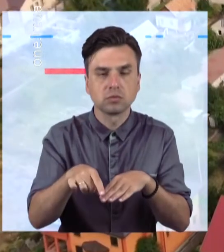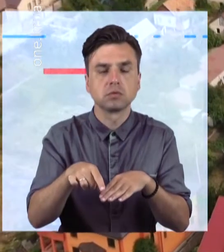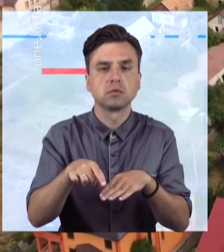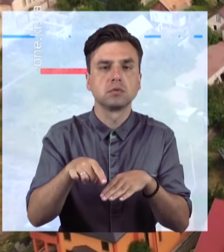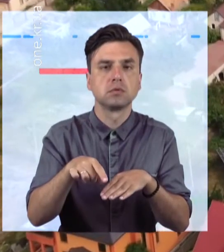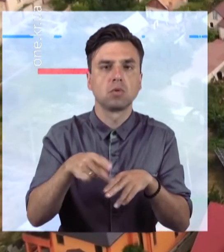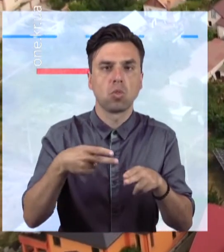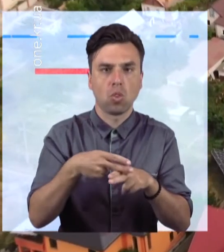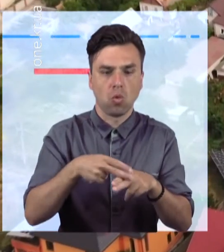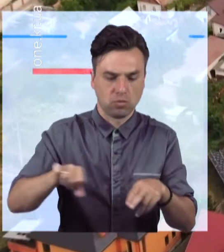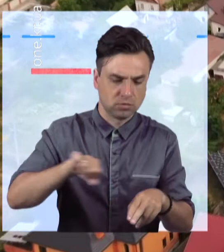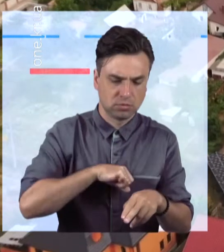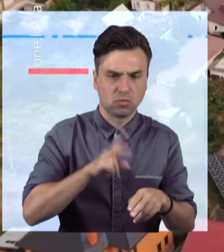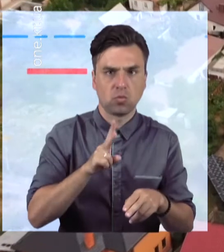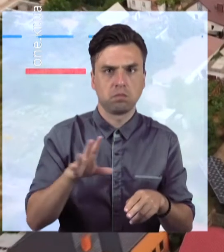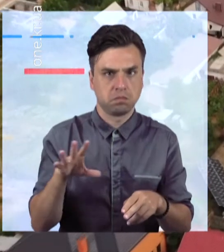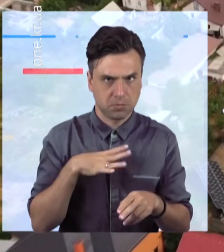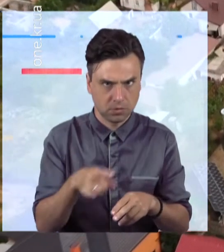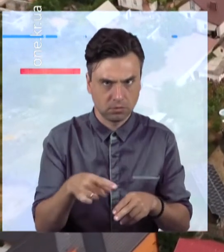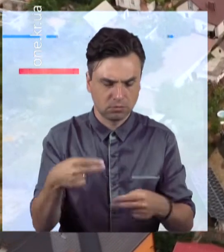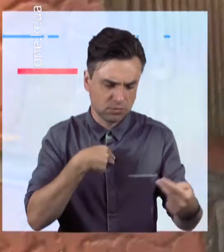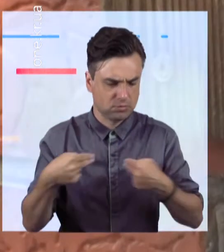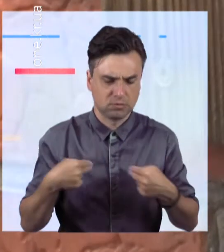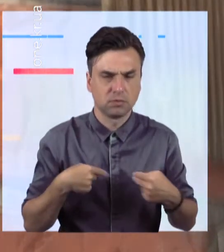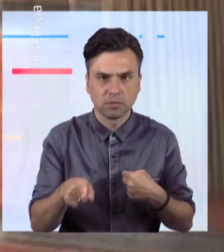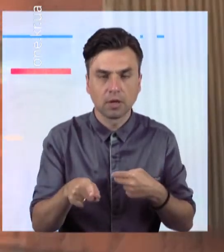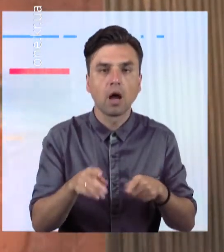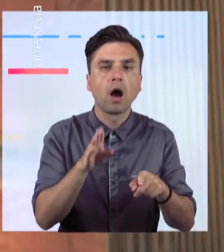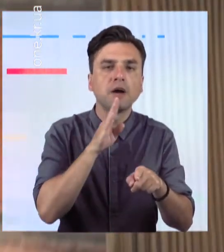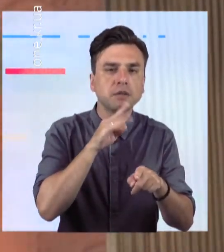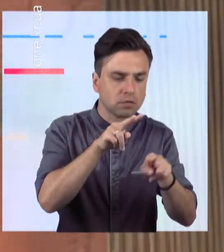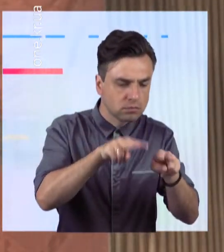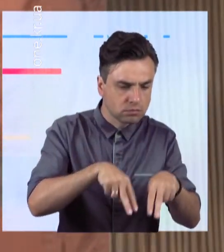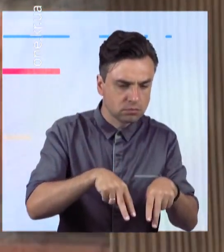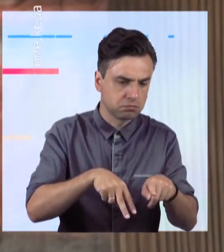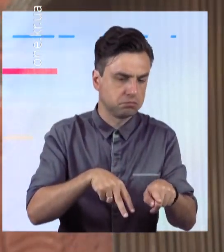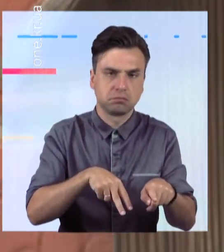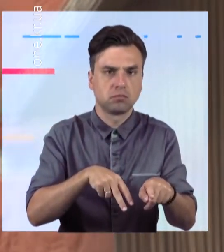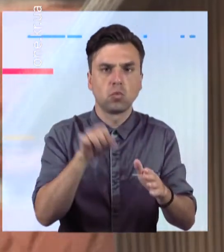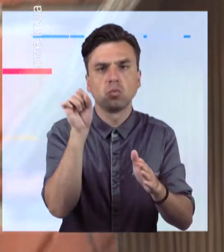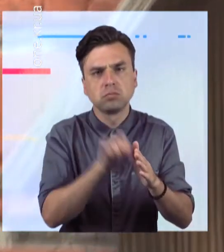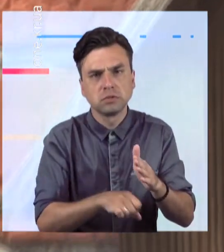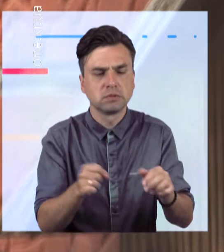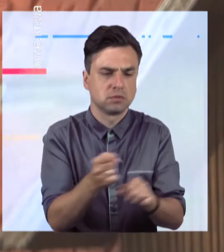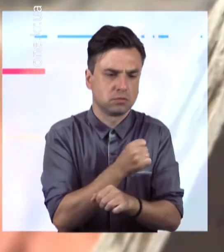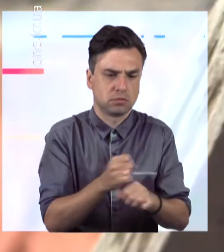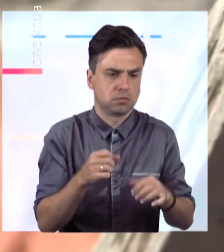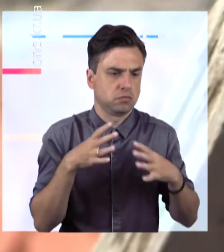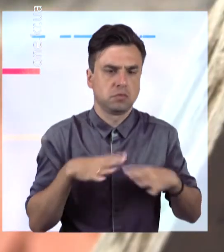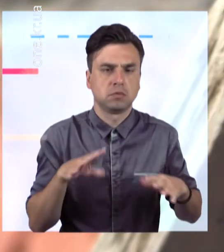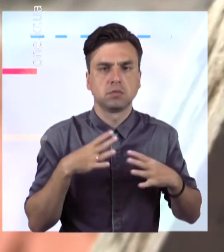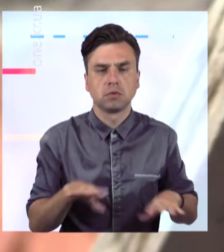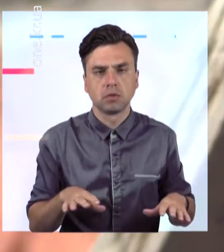На тілі жінки явних слідів насильницької смерті правоохоронці не виявили. Сусіди про подружжя кажуть, що між ними часто